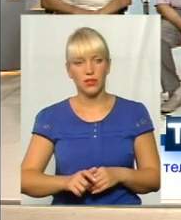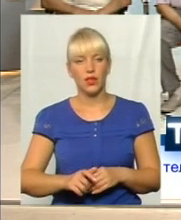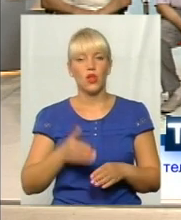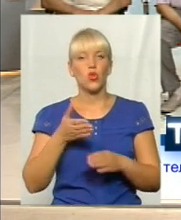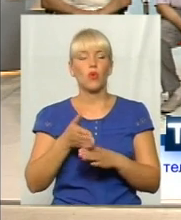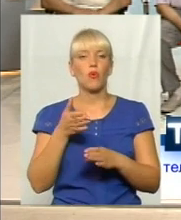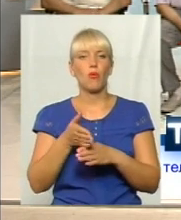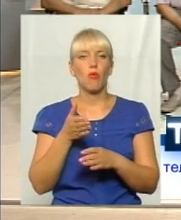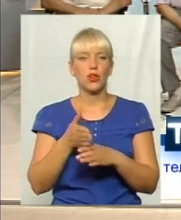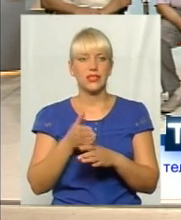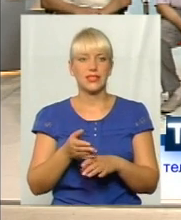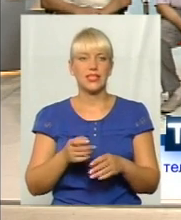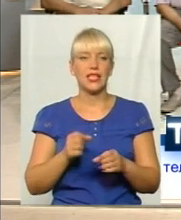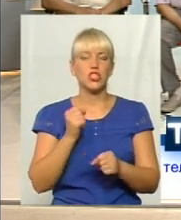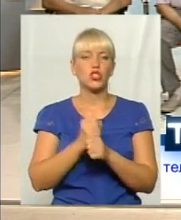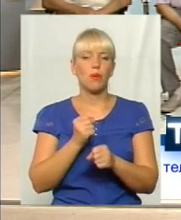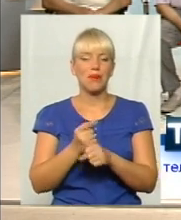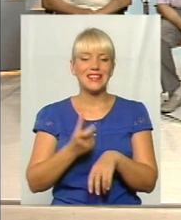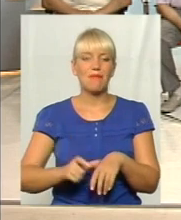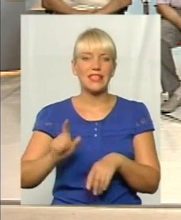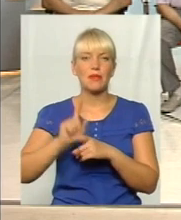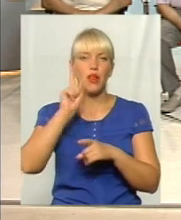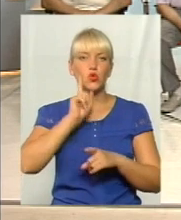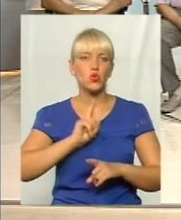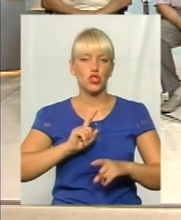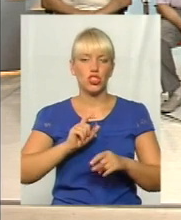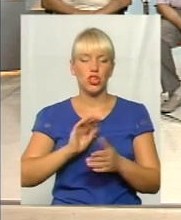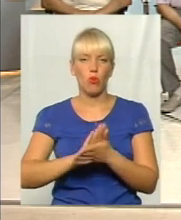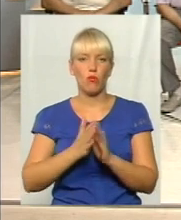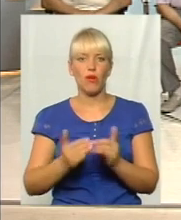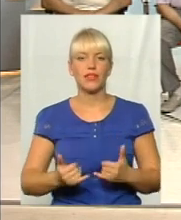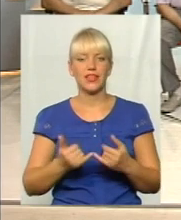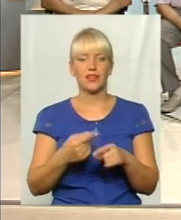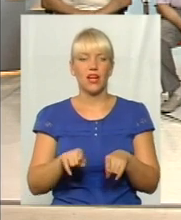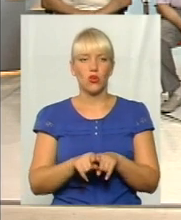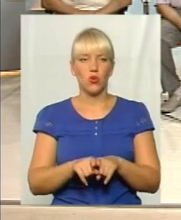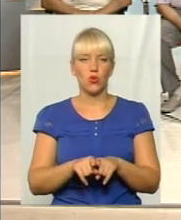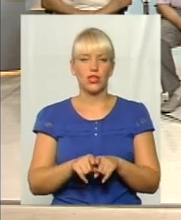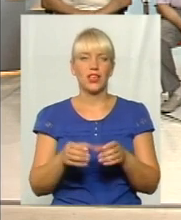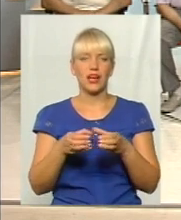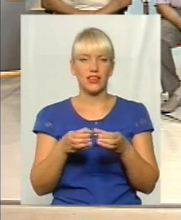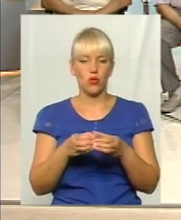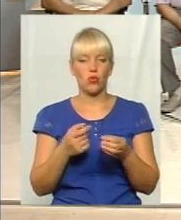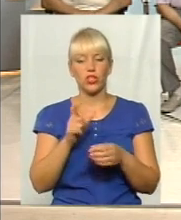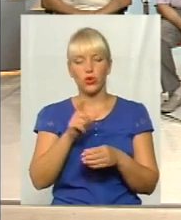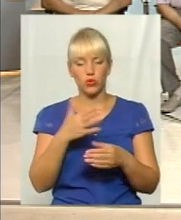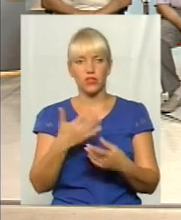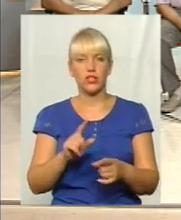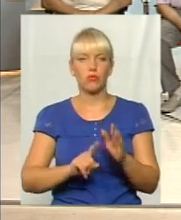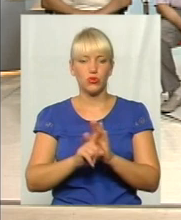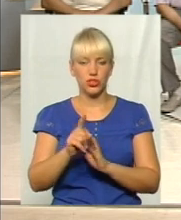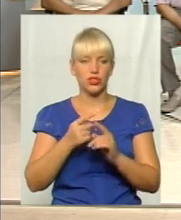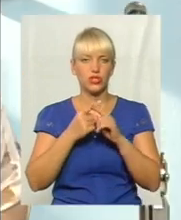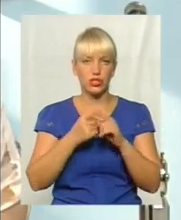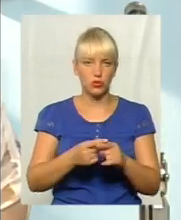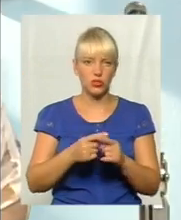допомогти, зробити максимально зручні умови для такої категорії. Тобто люди вже пішли на зустріч, і вони вже хочуть